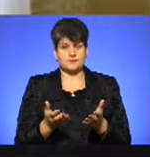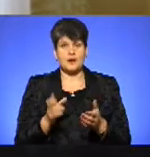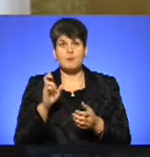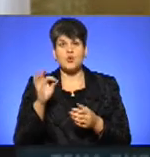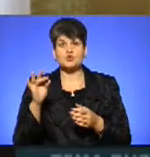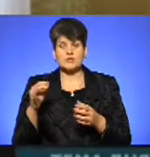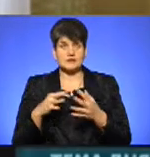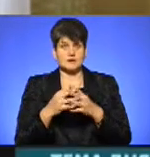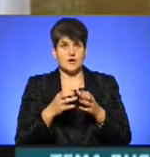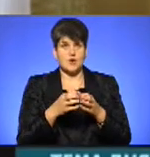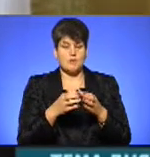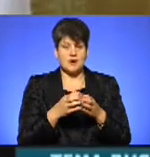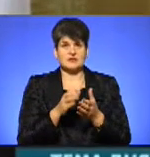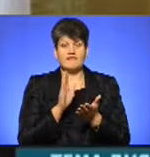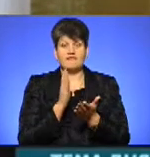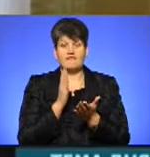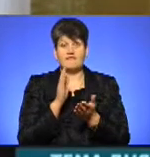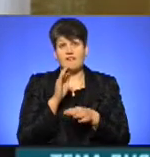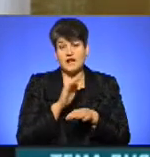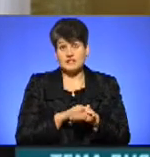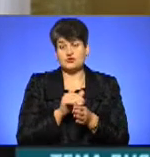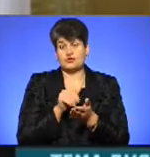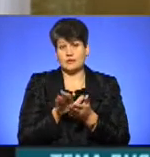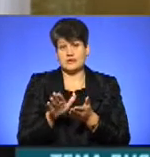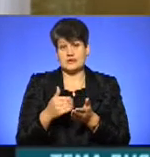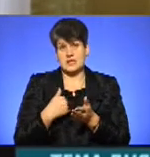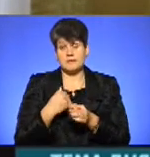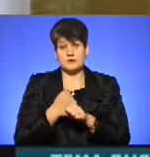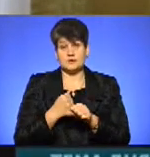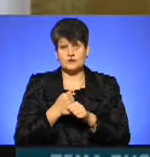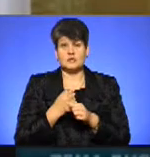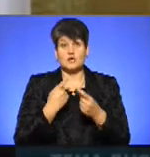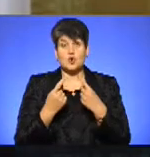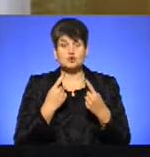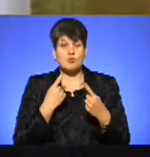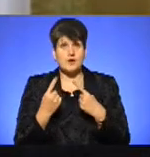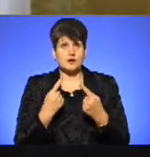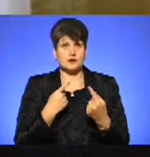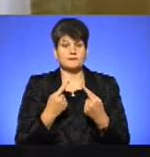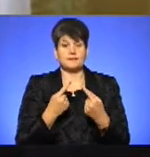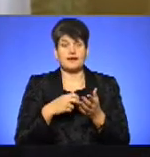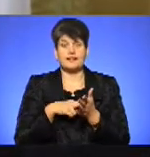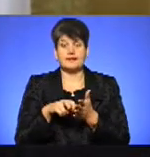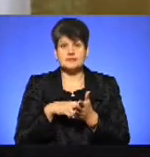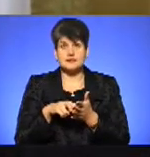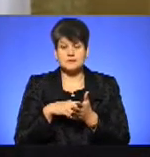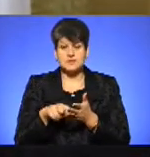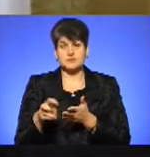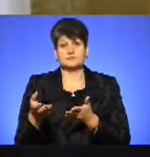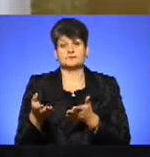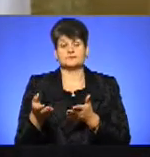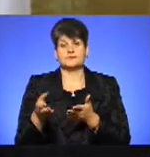громада фактично відмовляється з нами співпрацювати, розмовляти, говорити. Листи посилаємо, листи